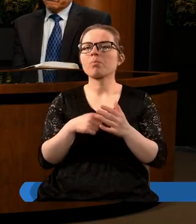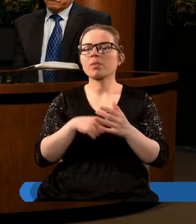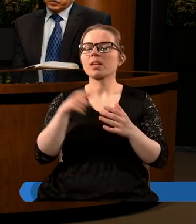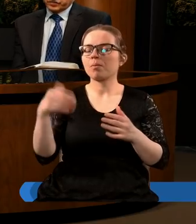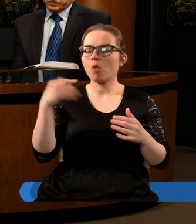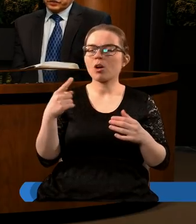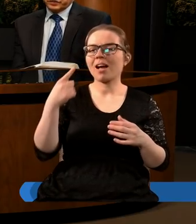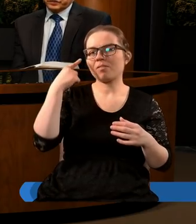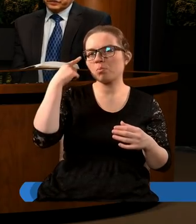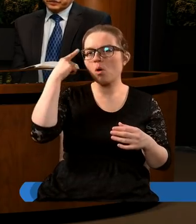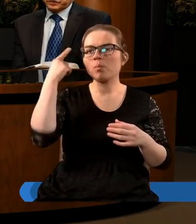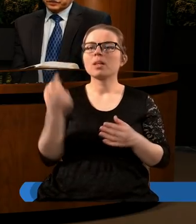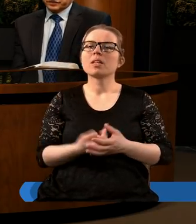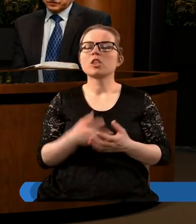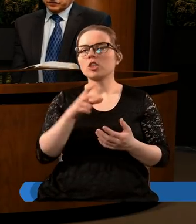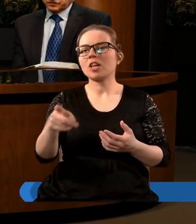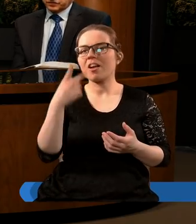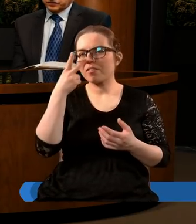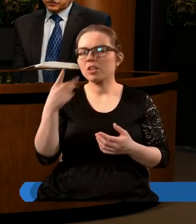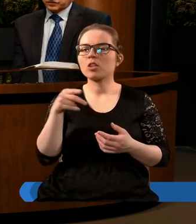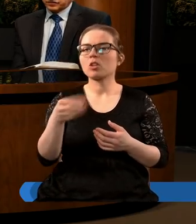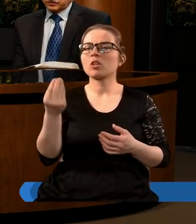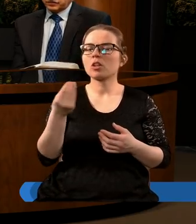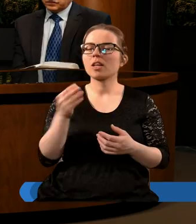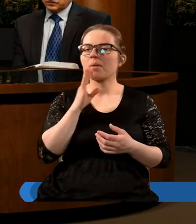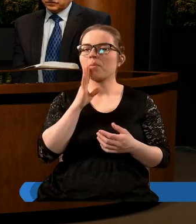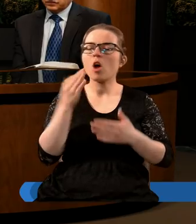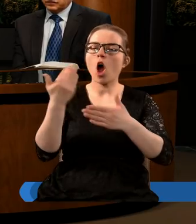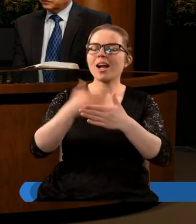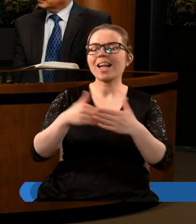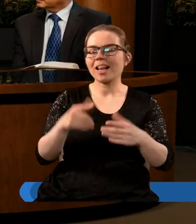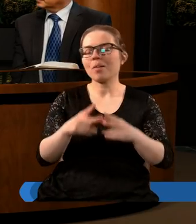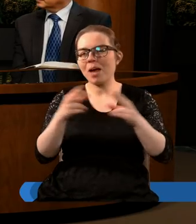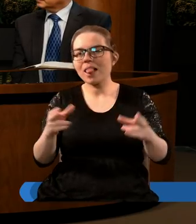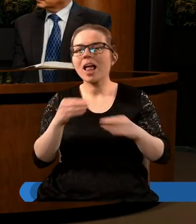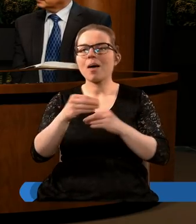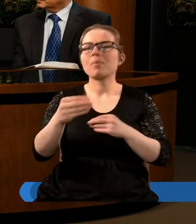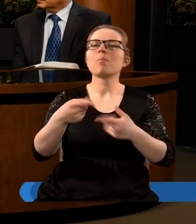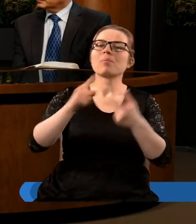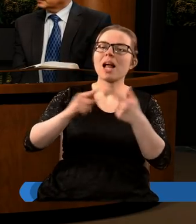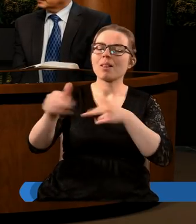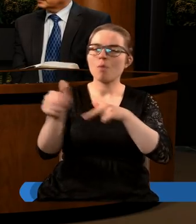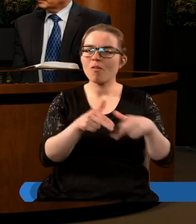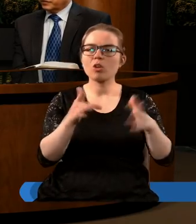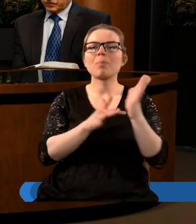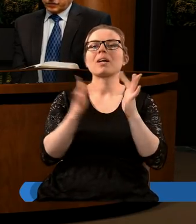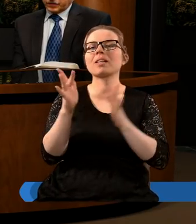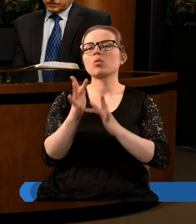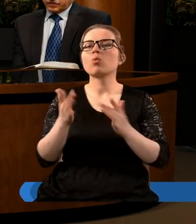wspomnieć że widzimy tutaj jeszcze na takim ostatnim etapie przed powrotem Chrystusa